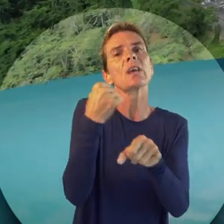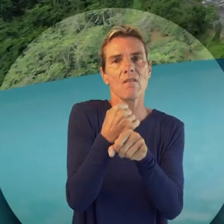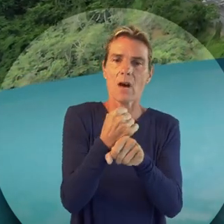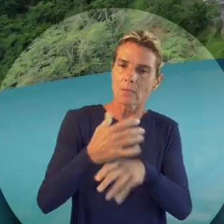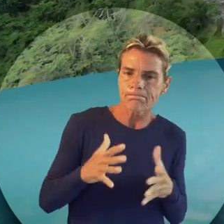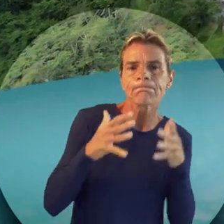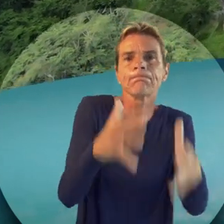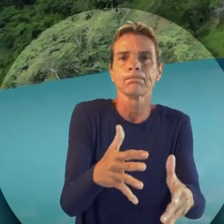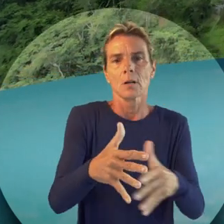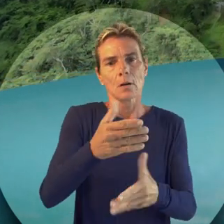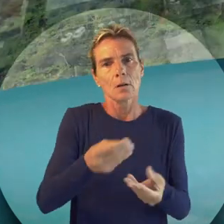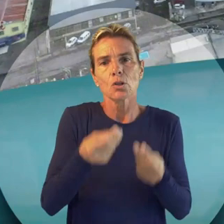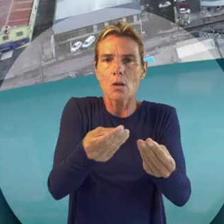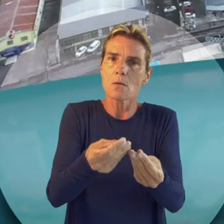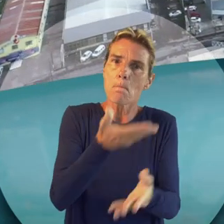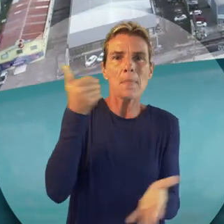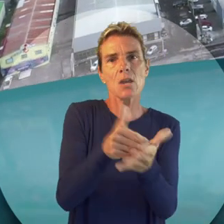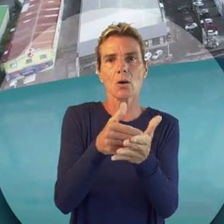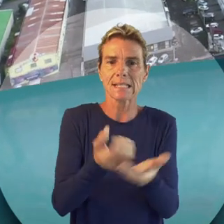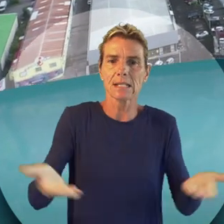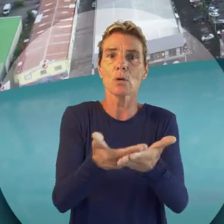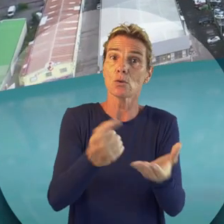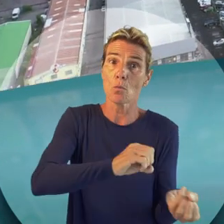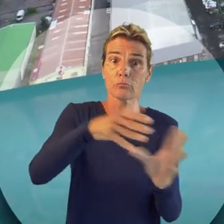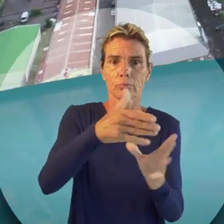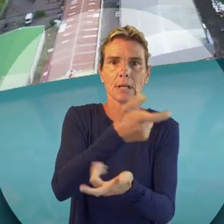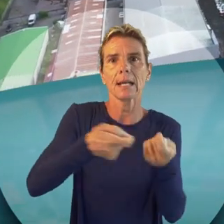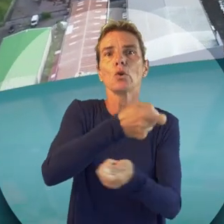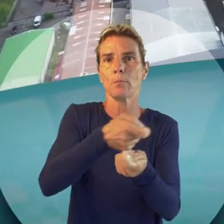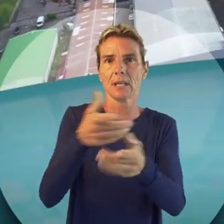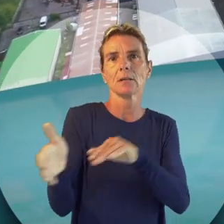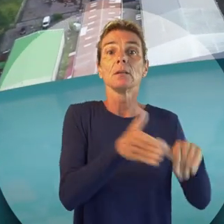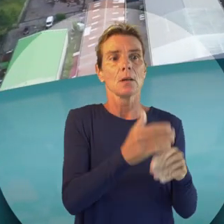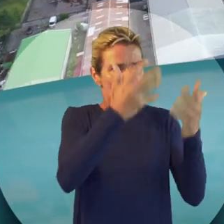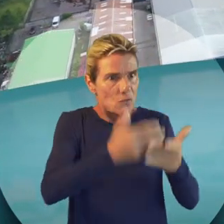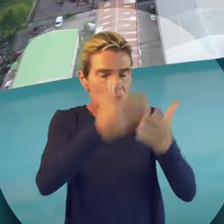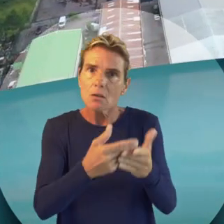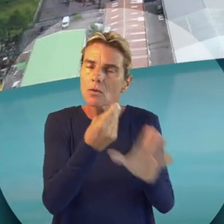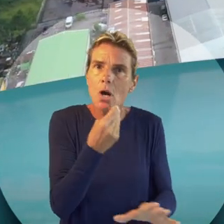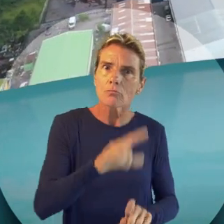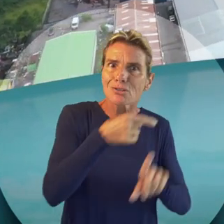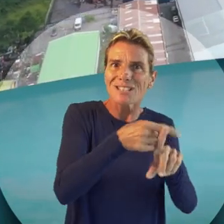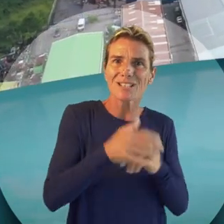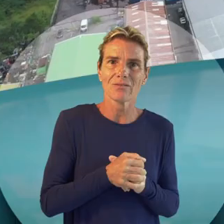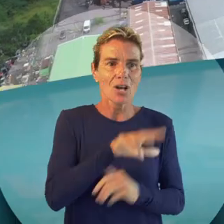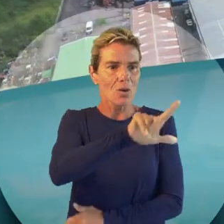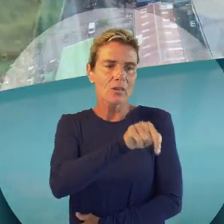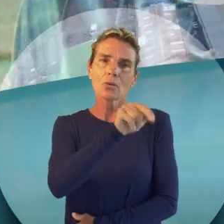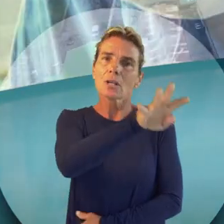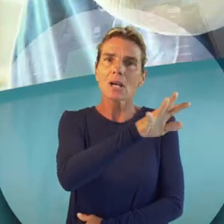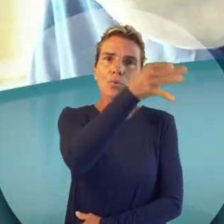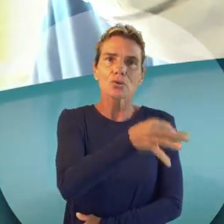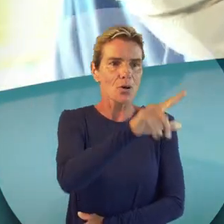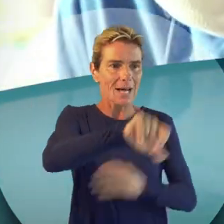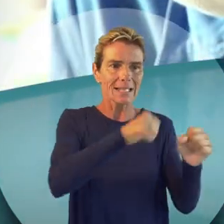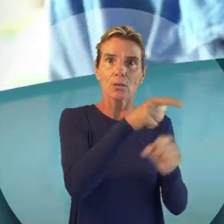travail entrepris pour améliorer notre situation économique. Les chiffres actuels indiquent une amélioration de la croissance. 3,4